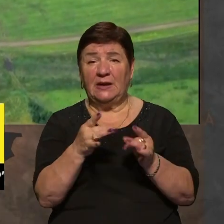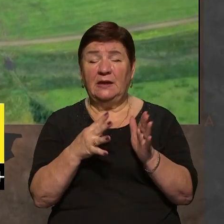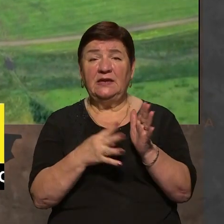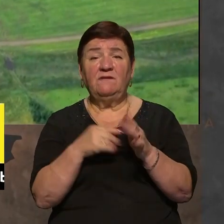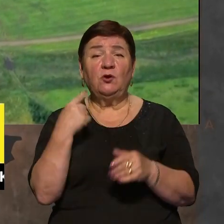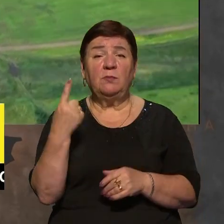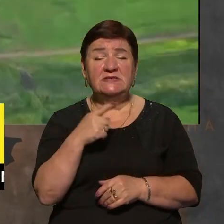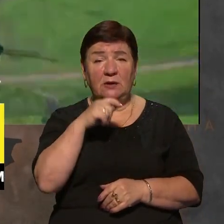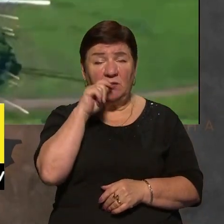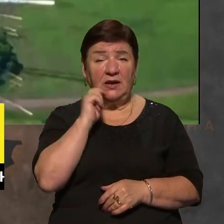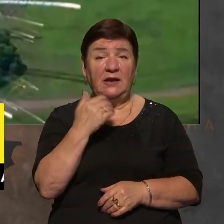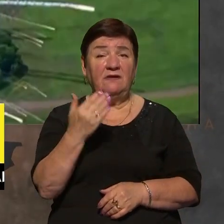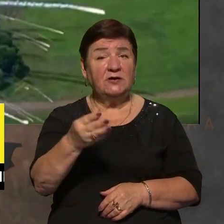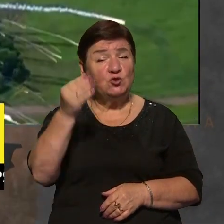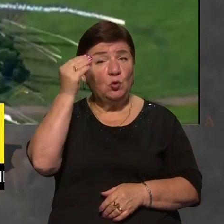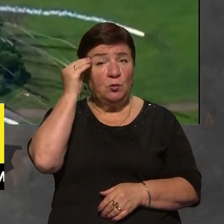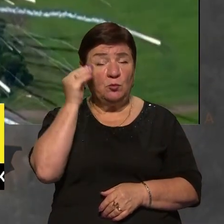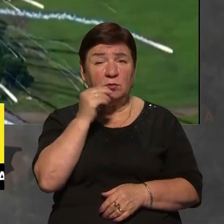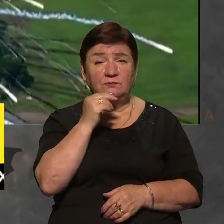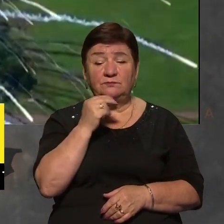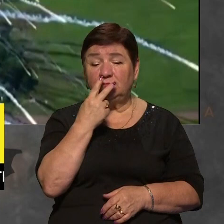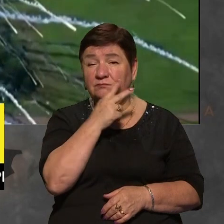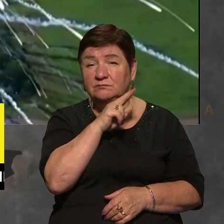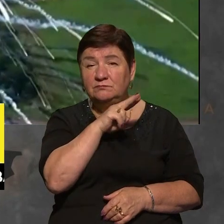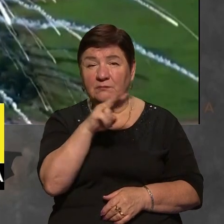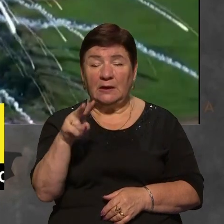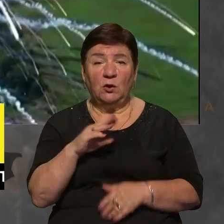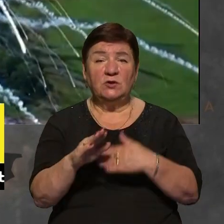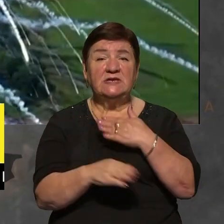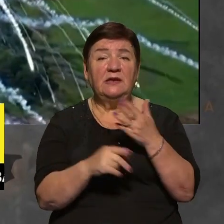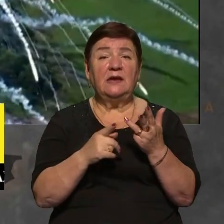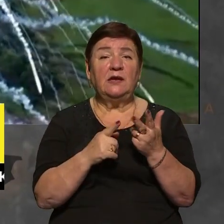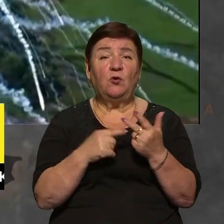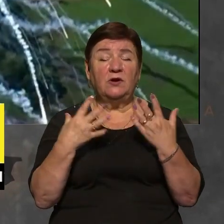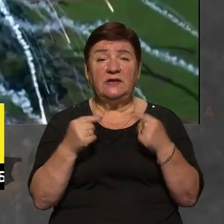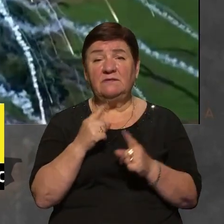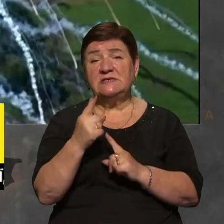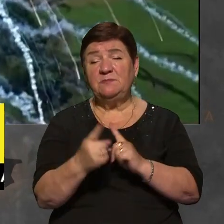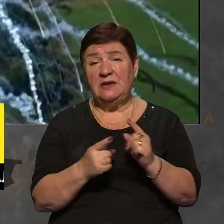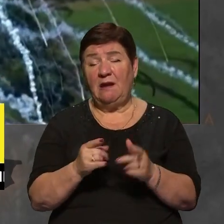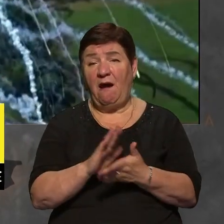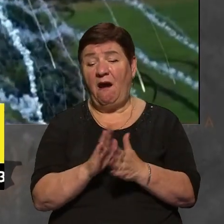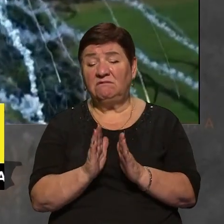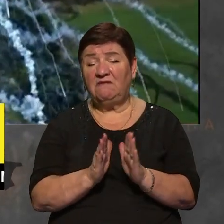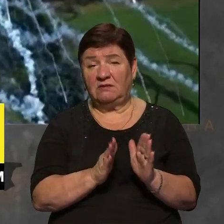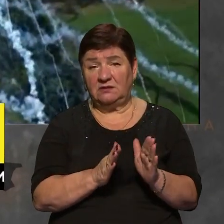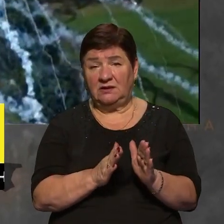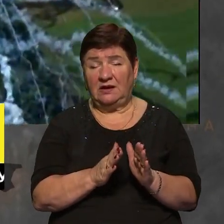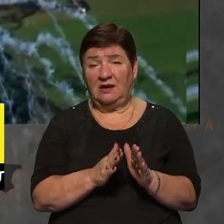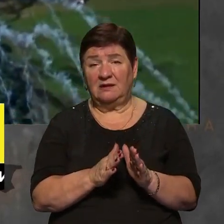України. На вашу думку, чи спостерігається все ж таки протягом останніх кількох днів зміна тактики нанесення ударів?